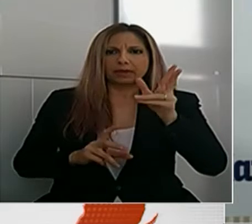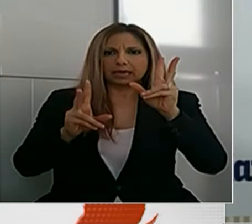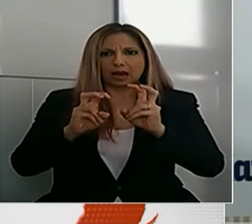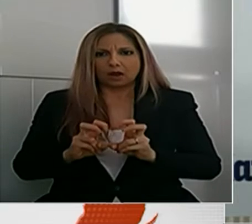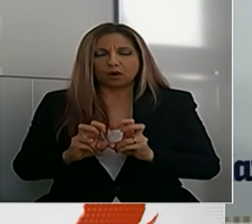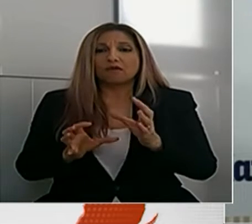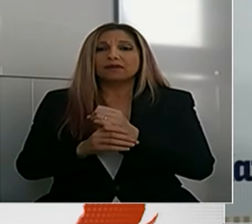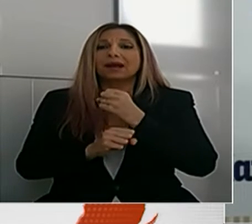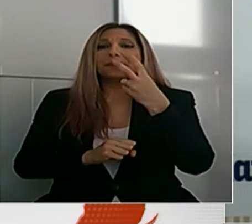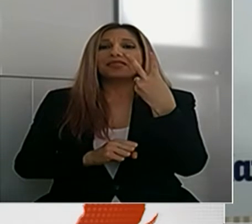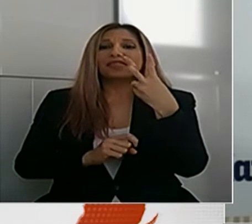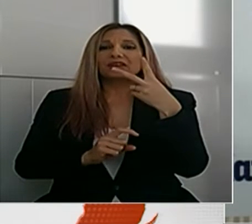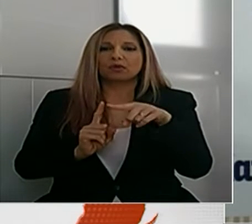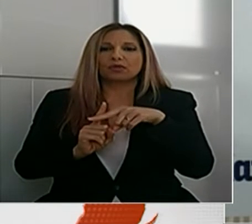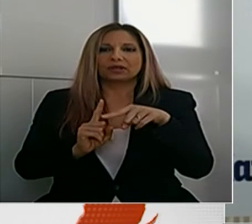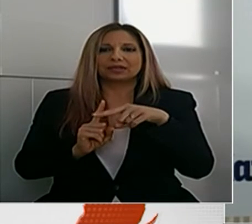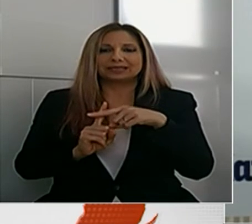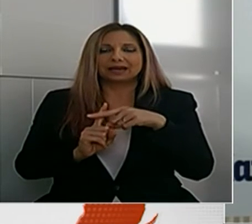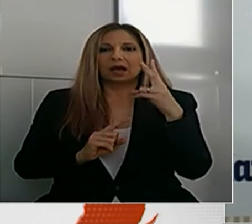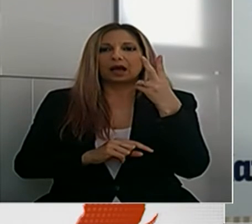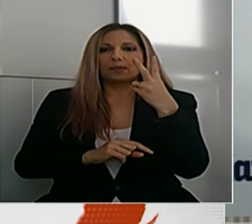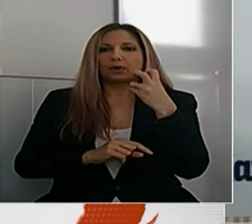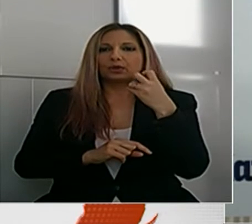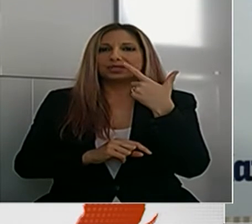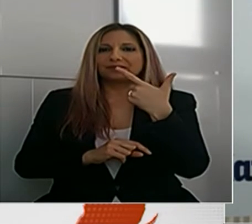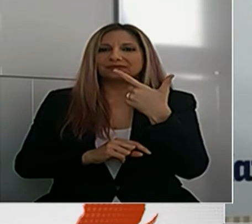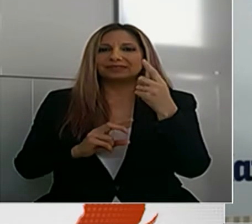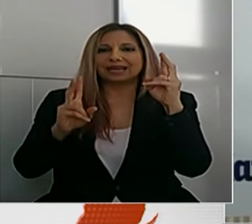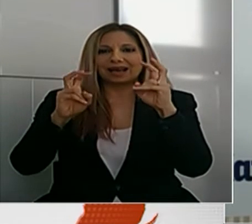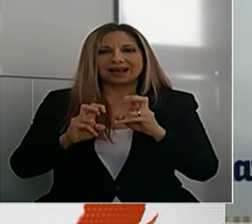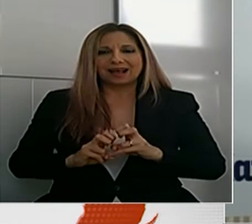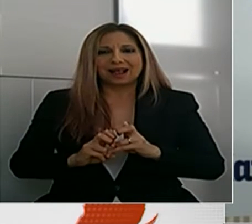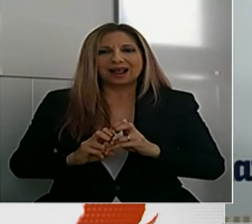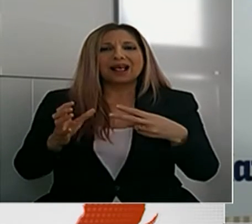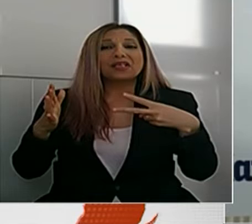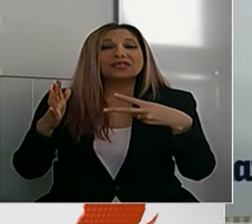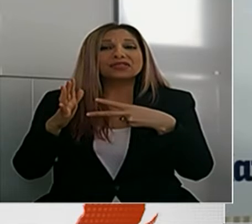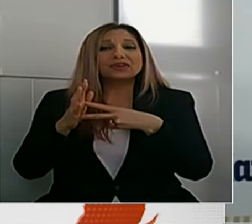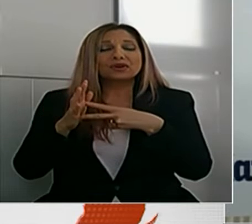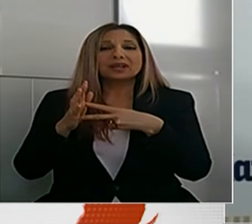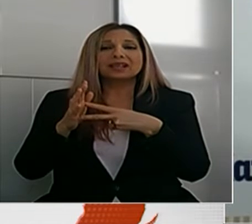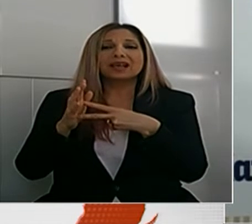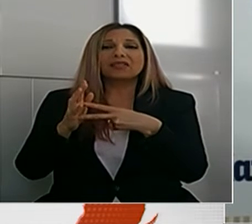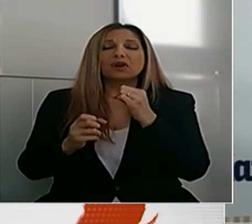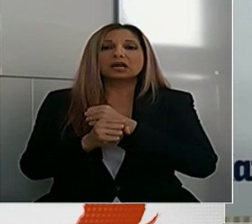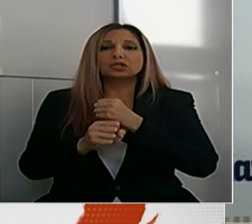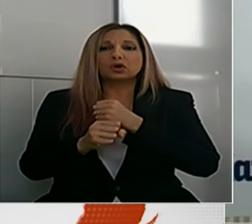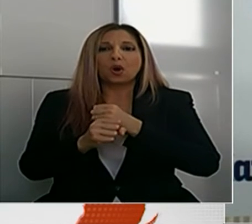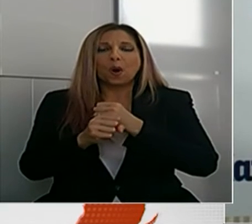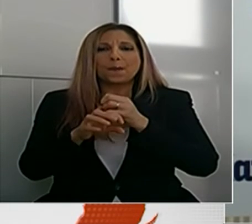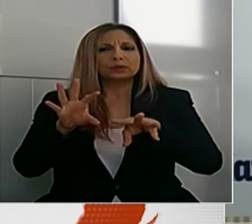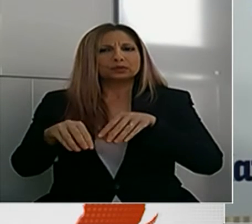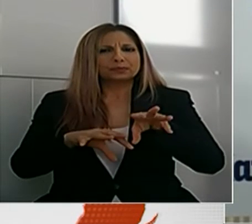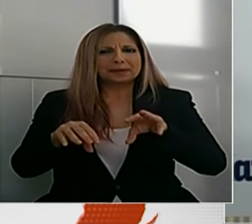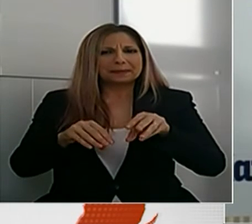αποτελέσματα και από 27 διαγνώσεις από ελέγχων 2.000 εργαζομένους των λιανικών εμπόριων ποτών και τροφίμων και τους